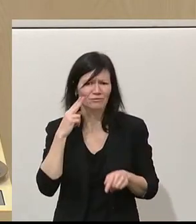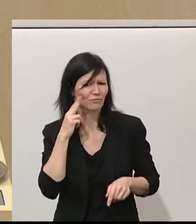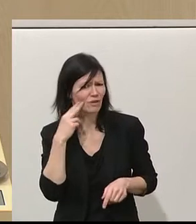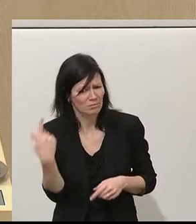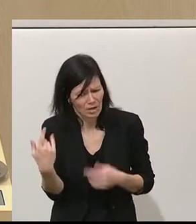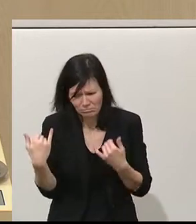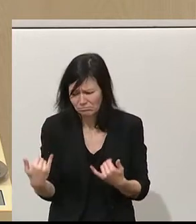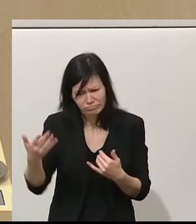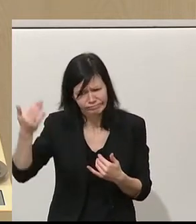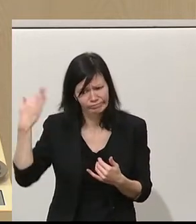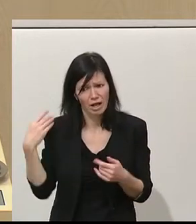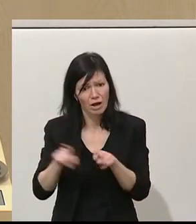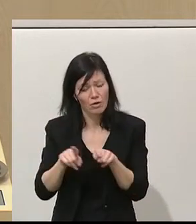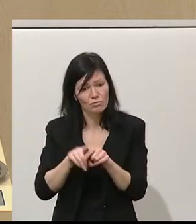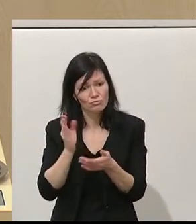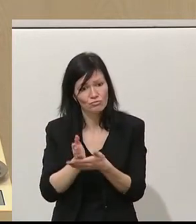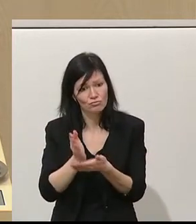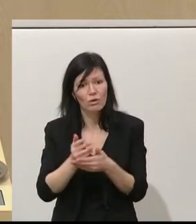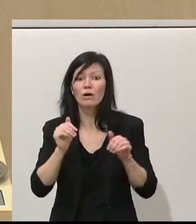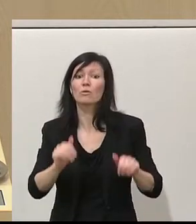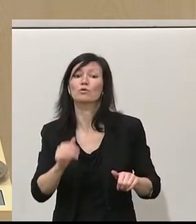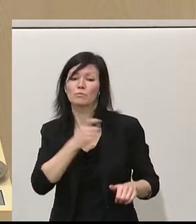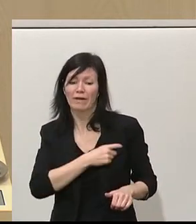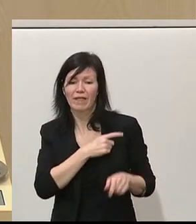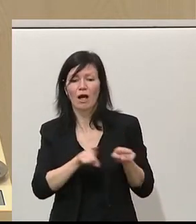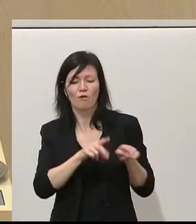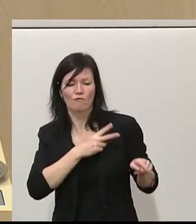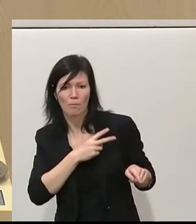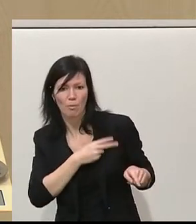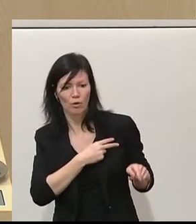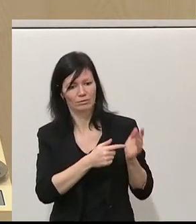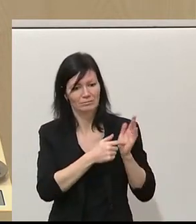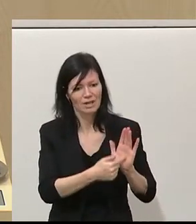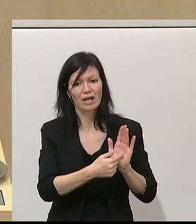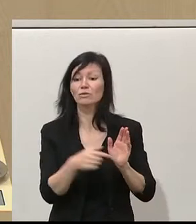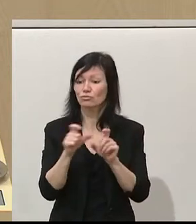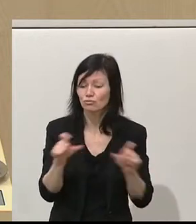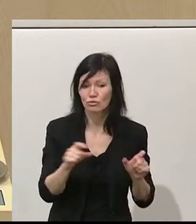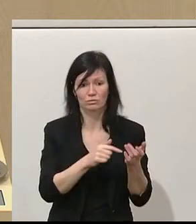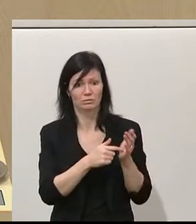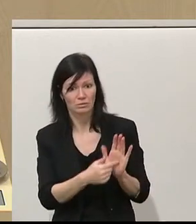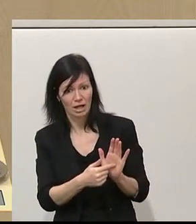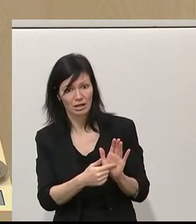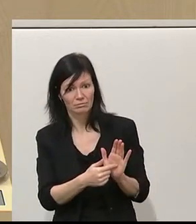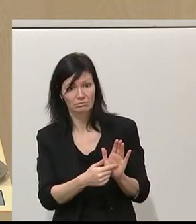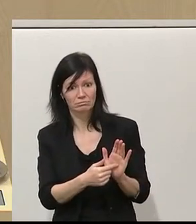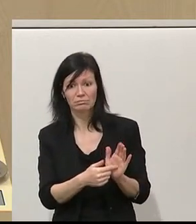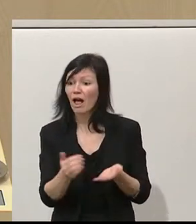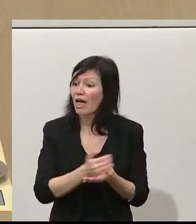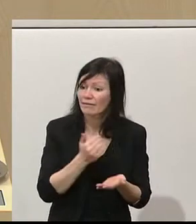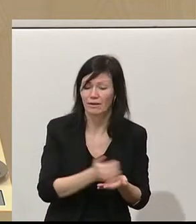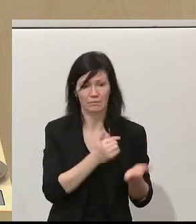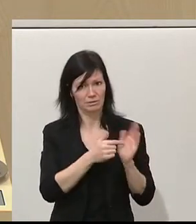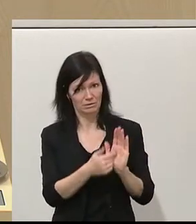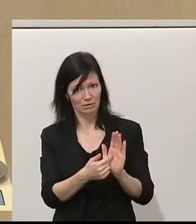Vermögen, Schulden, Ein- aber auch Ausgaben offenlegen. Eine Selbstverständlichkeit, die